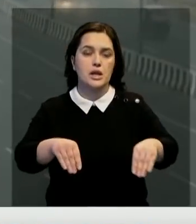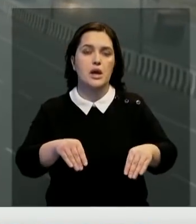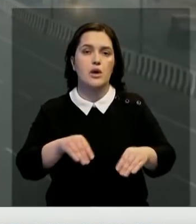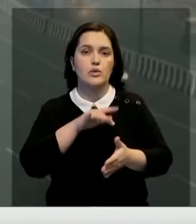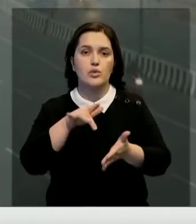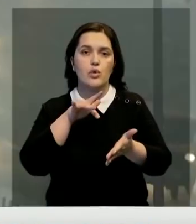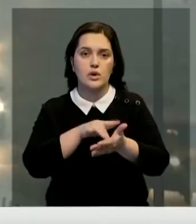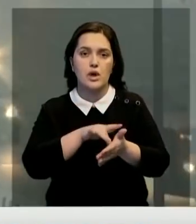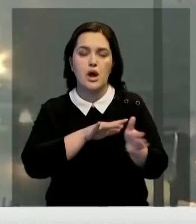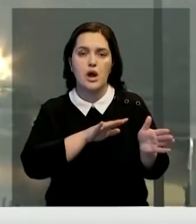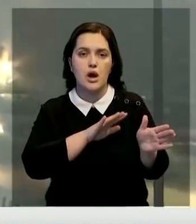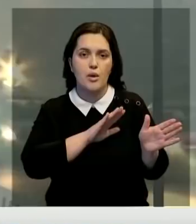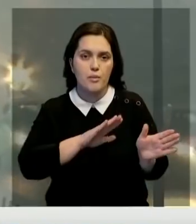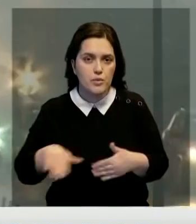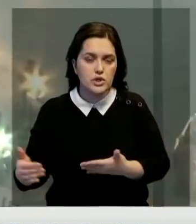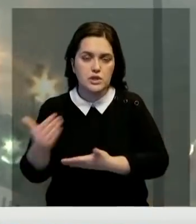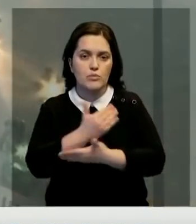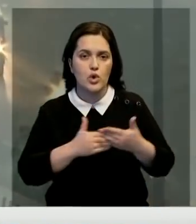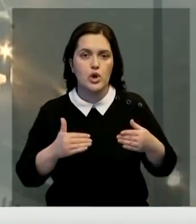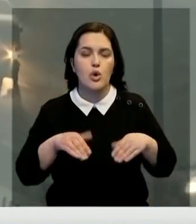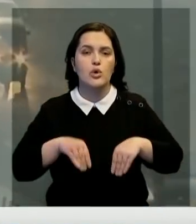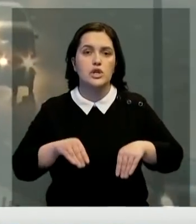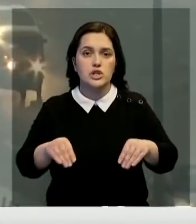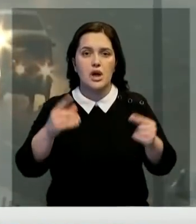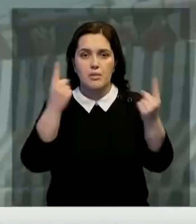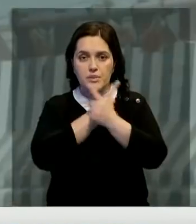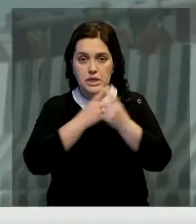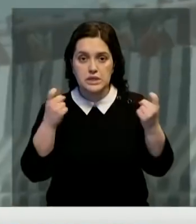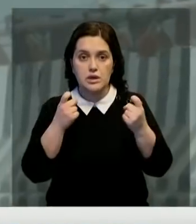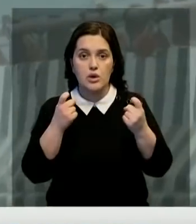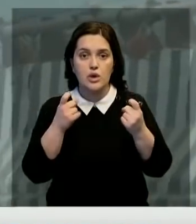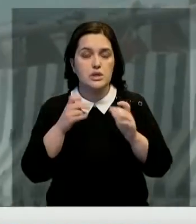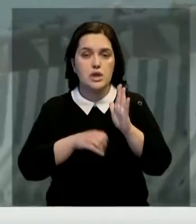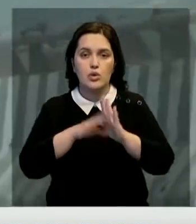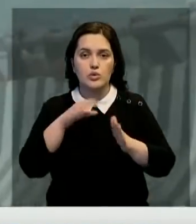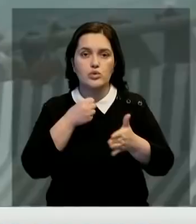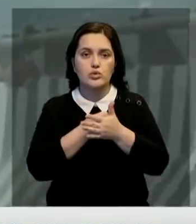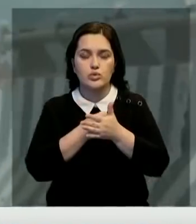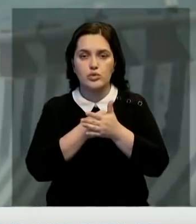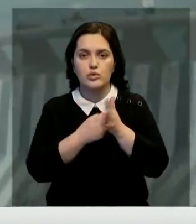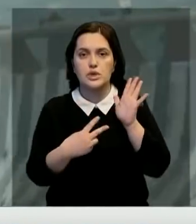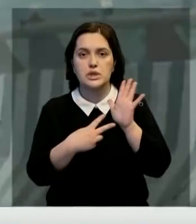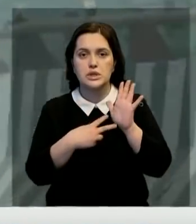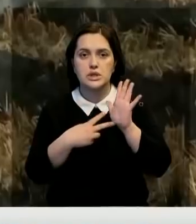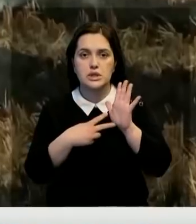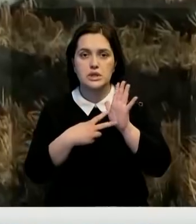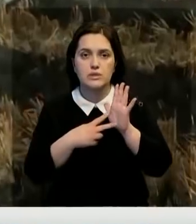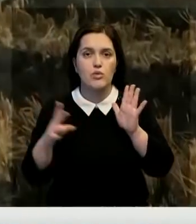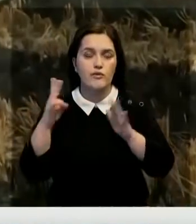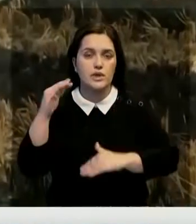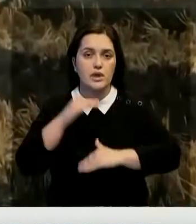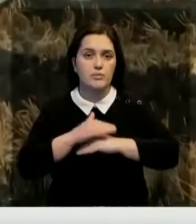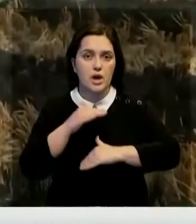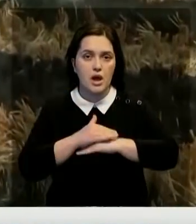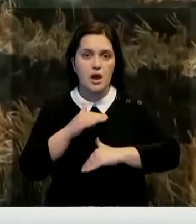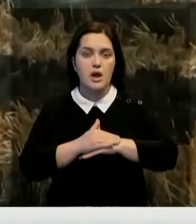окрестностях города после сбора урожая. Метеорологи предупреждают, что ситуация не улучшится до вечера 7